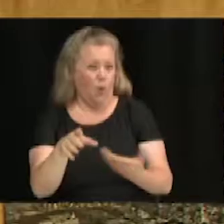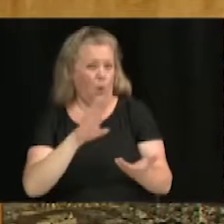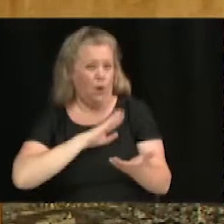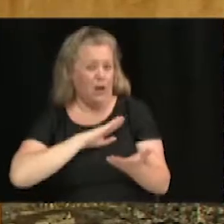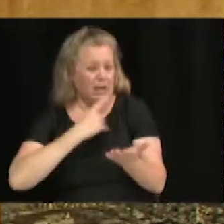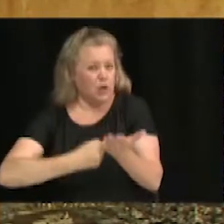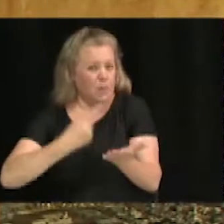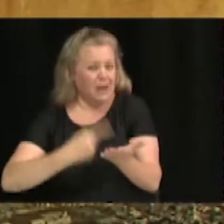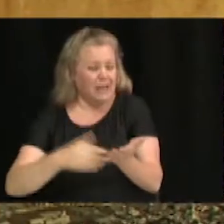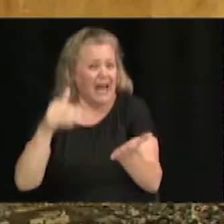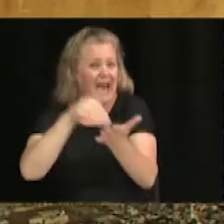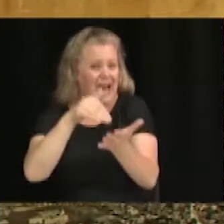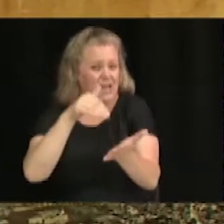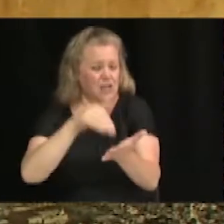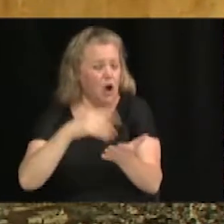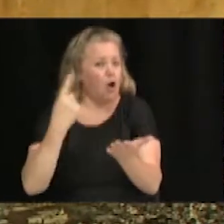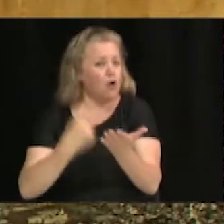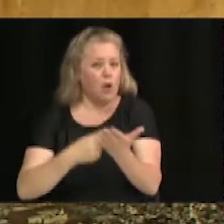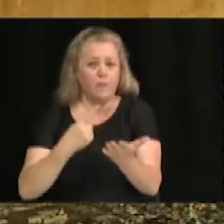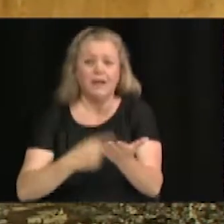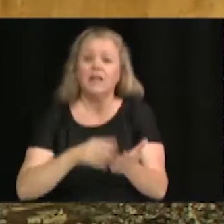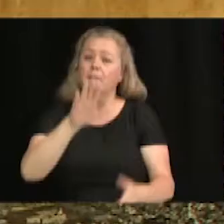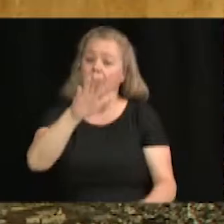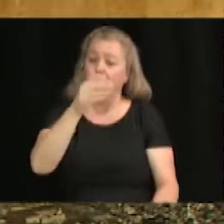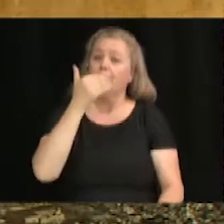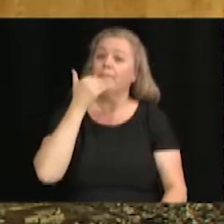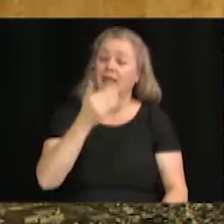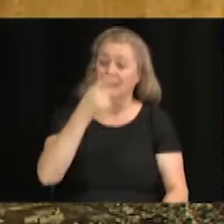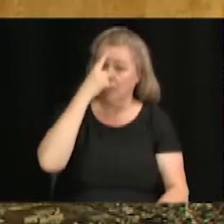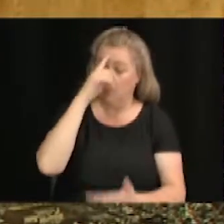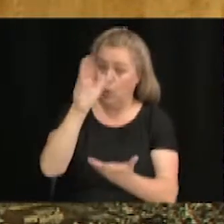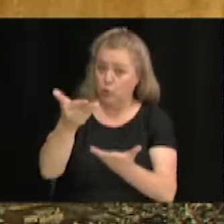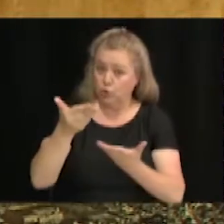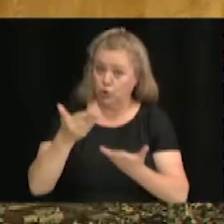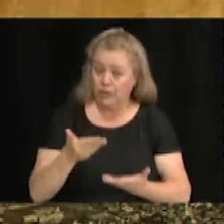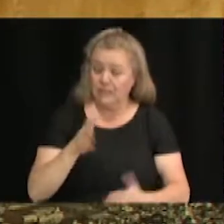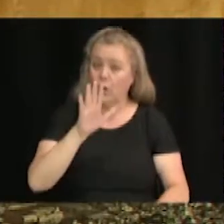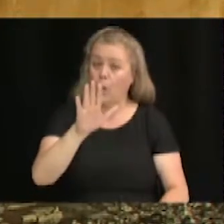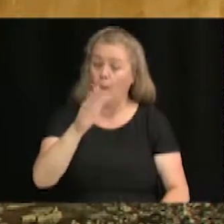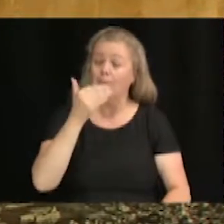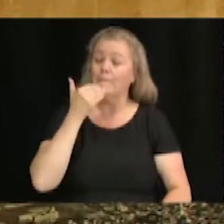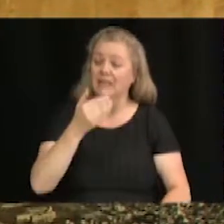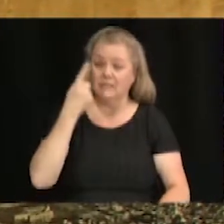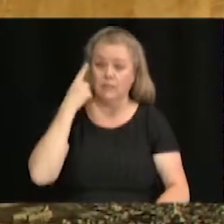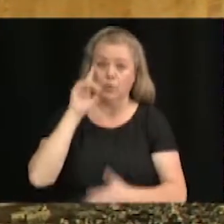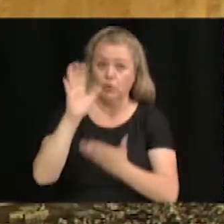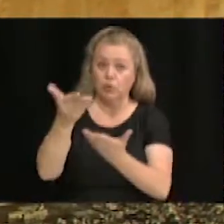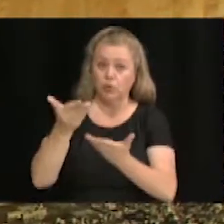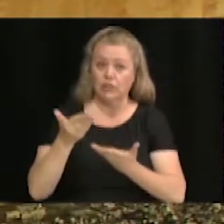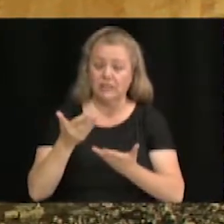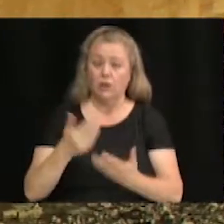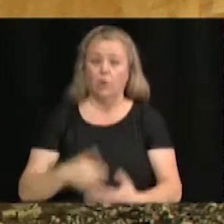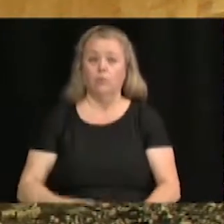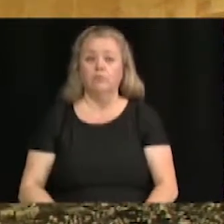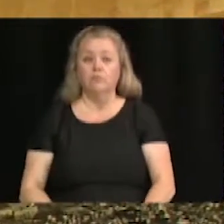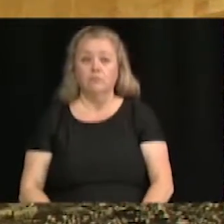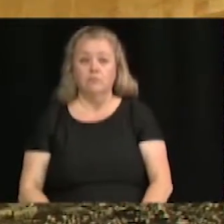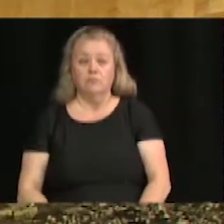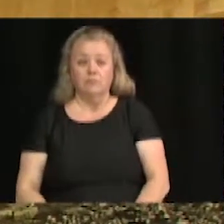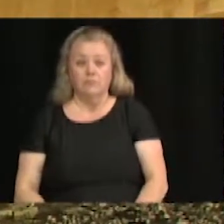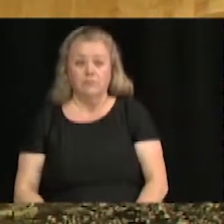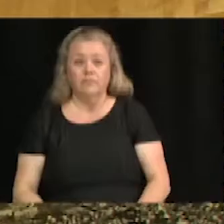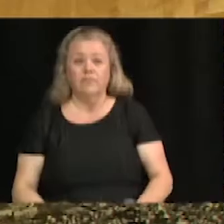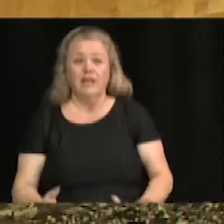mois passé, M. le maire, comment il y avait de travaux quand ça finirait. Vous ne saviez pas comment il y avait de travaux. suggestion. Voilà. Puis là, vous ne savez pas quand ça va finir.